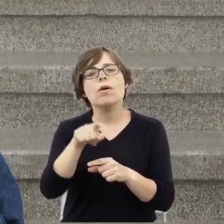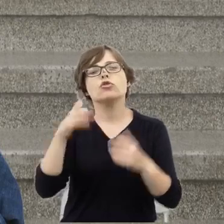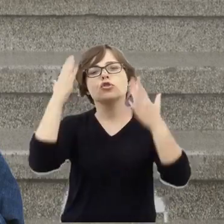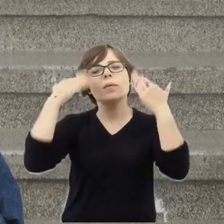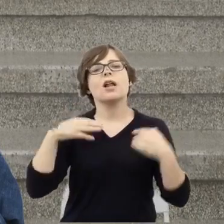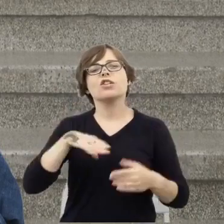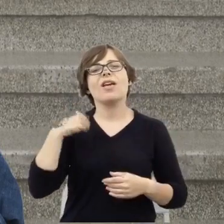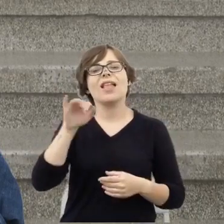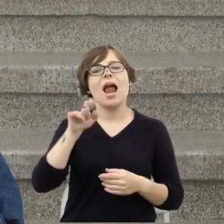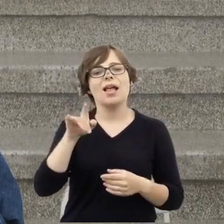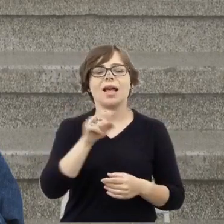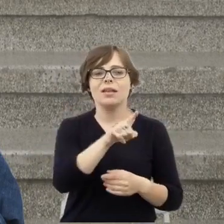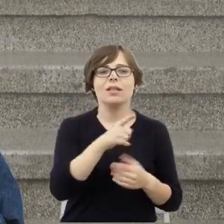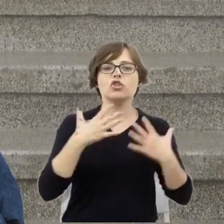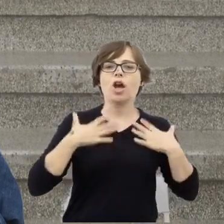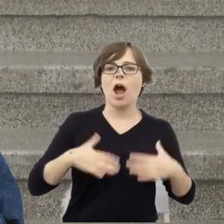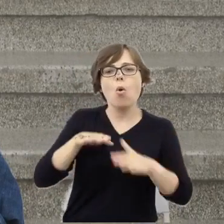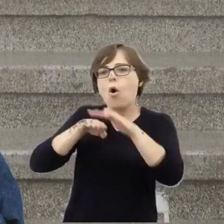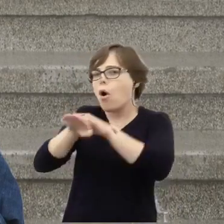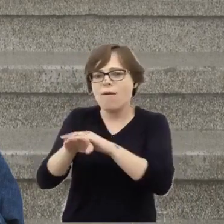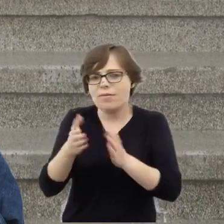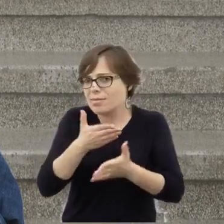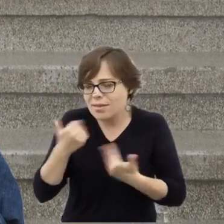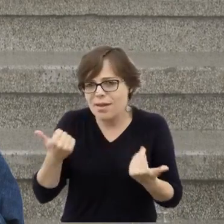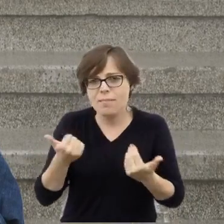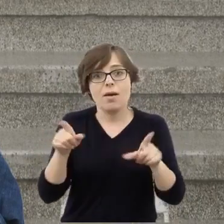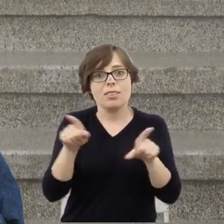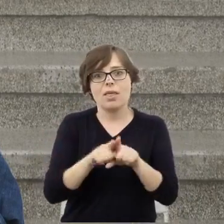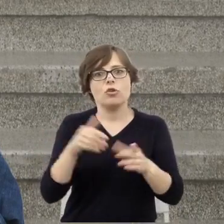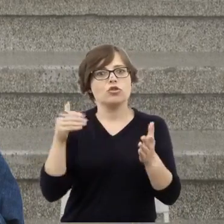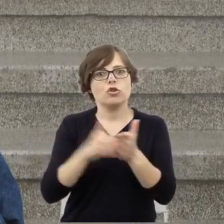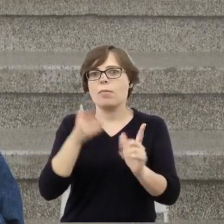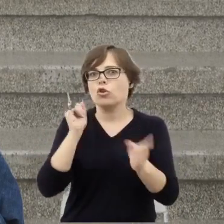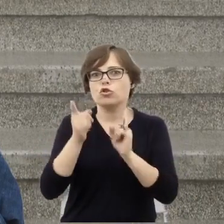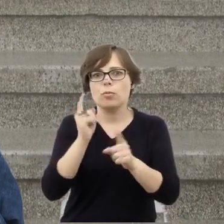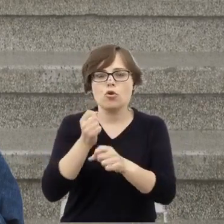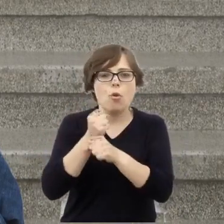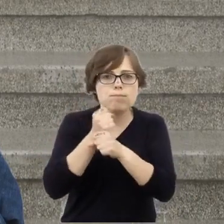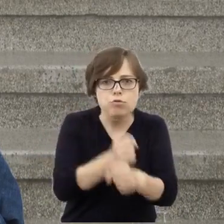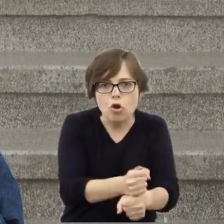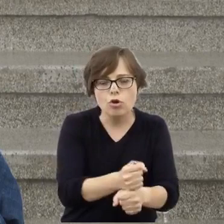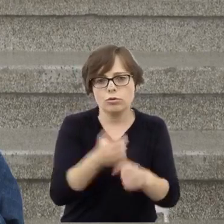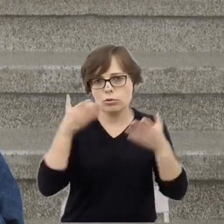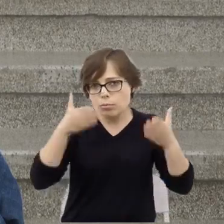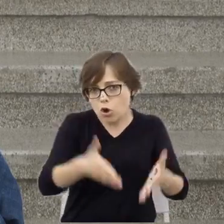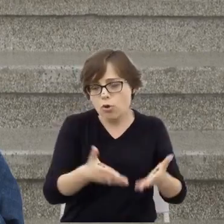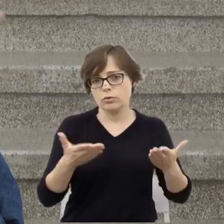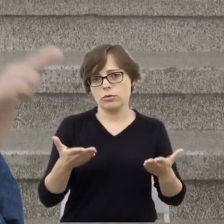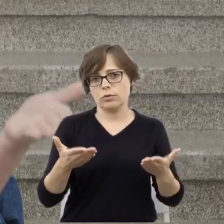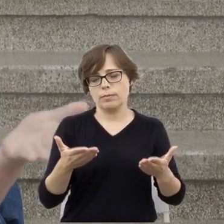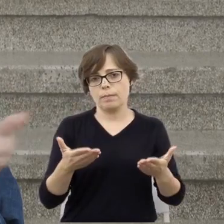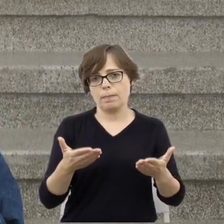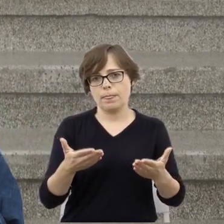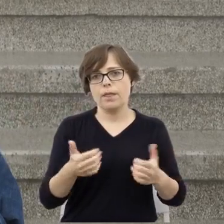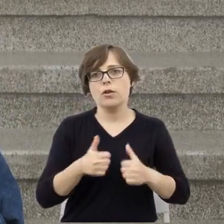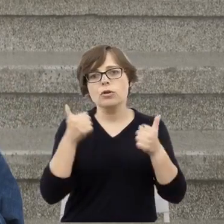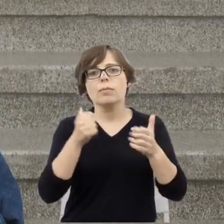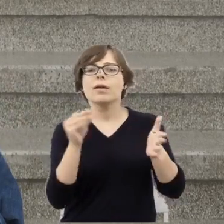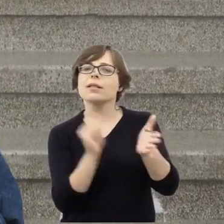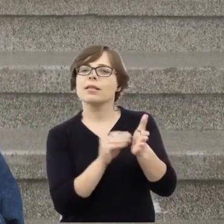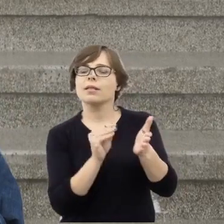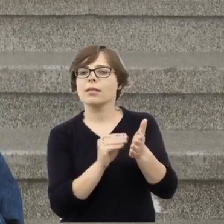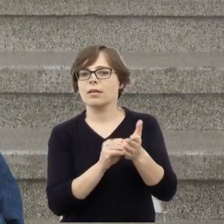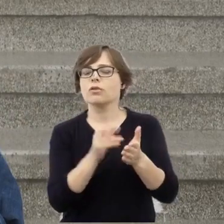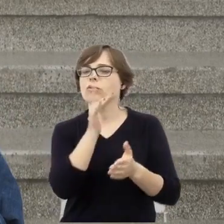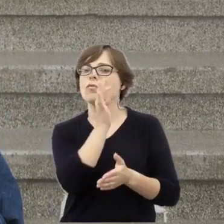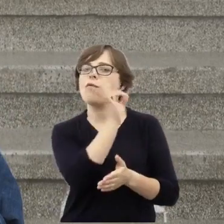Konieczność pogrzebu, żeby zachować zwyczaje pogrzebowe,